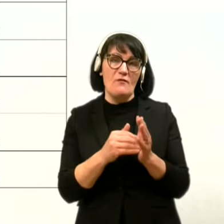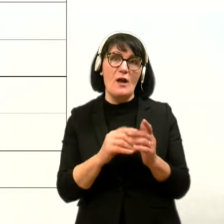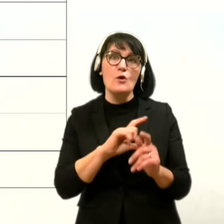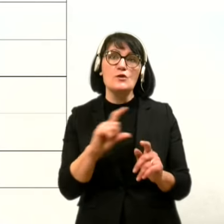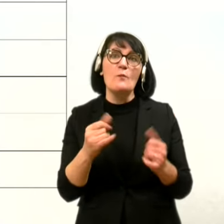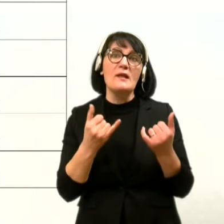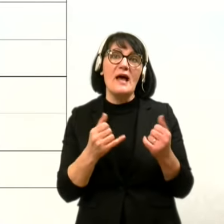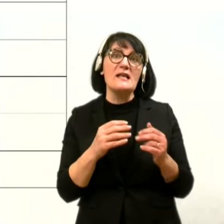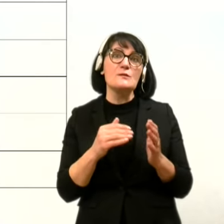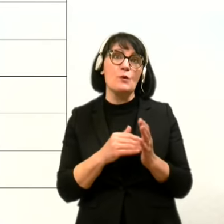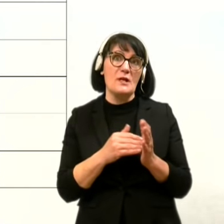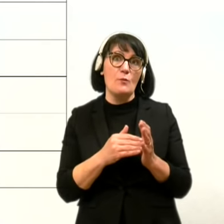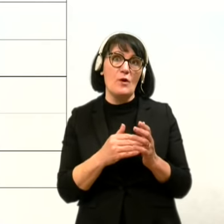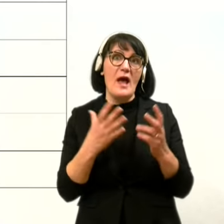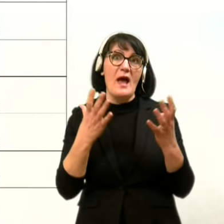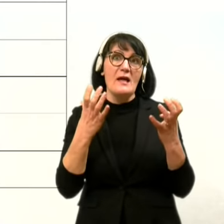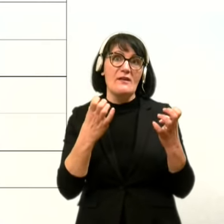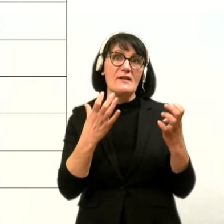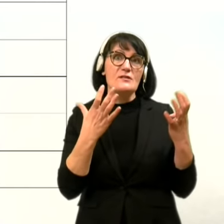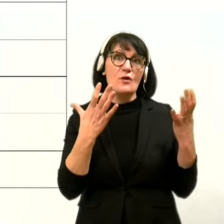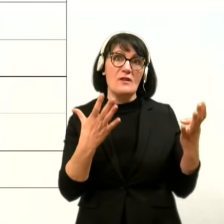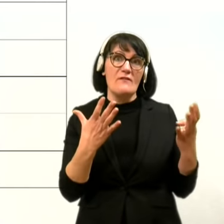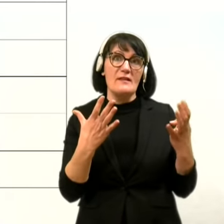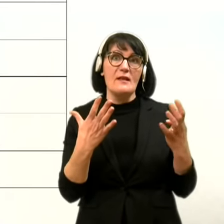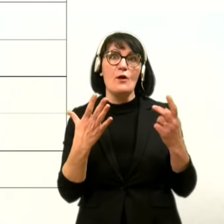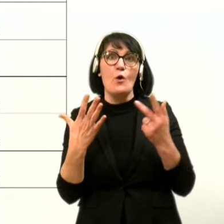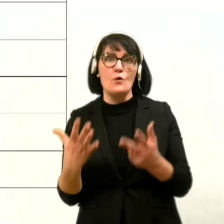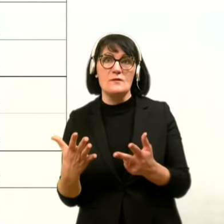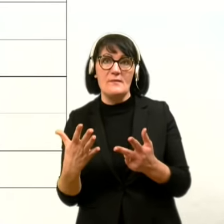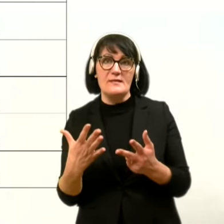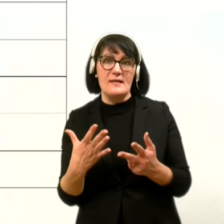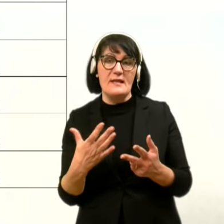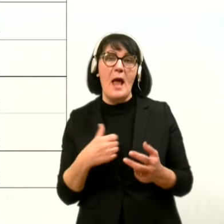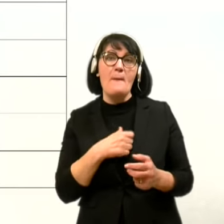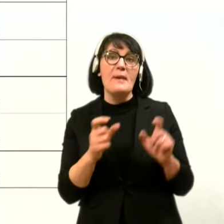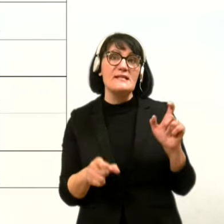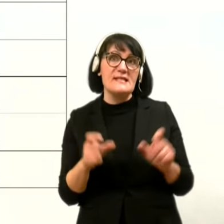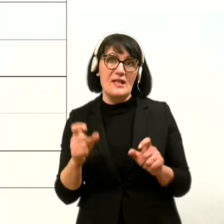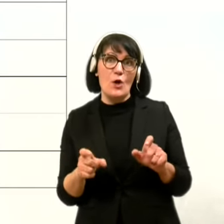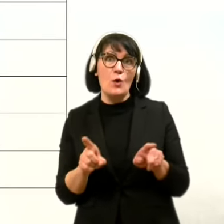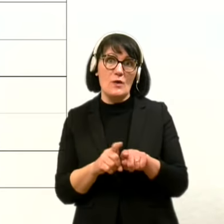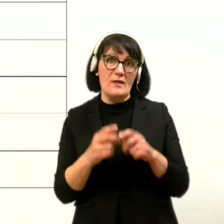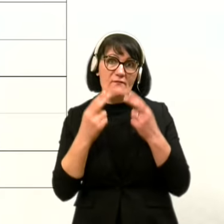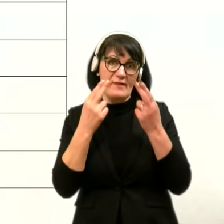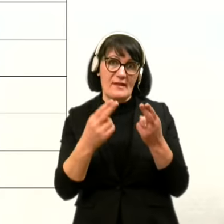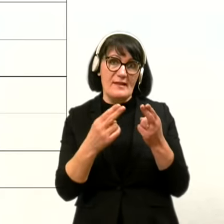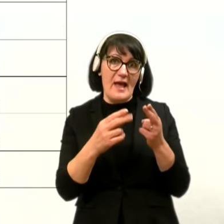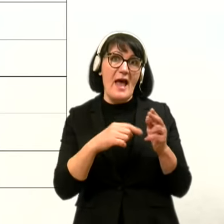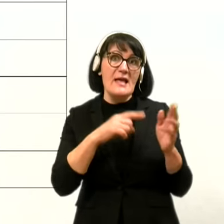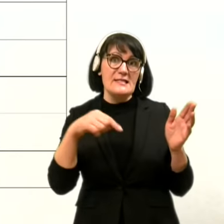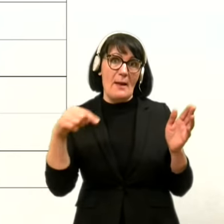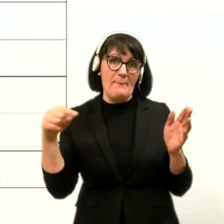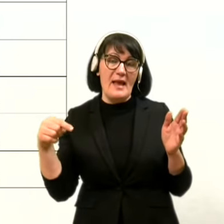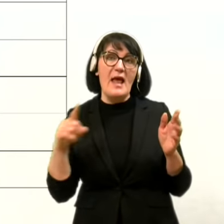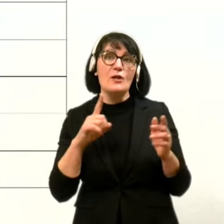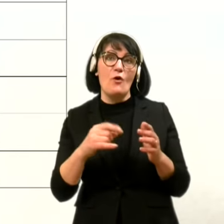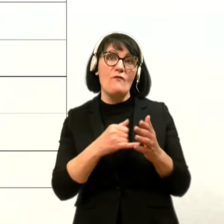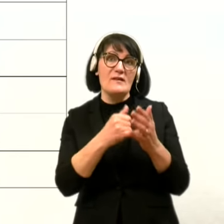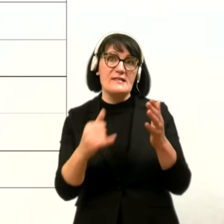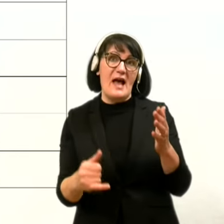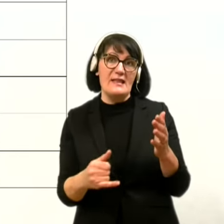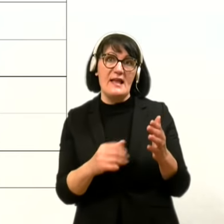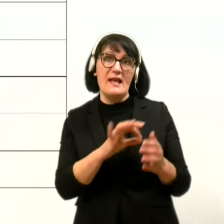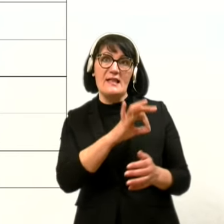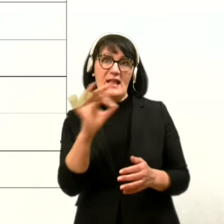oziroma danes potrebuje, 989 pacijentov, kot je razvidno iz tabele, je to v zadnjih